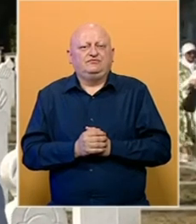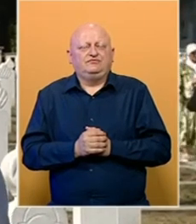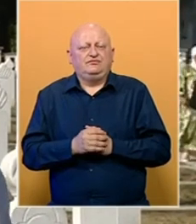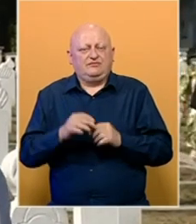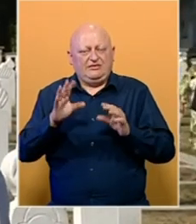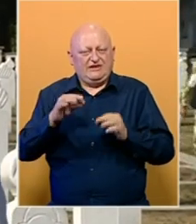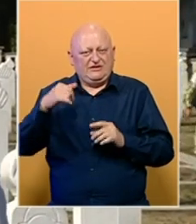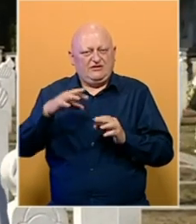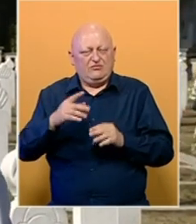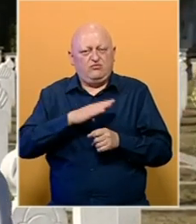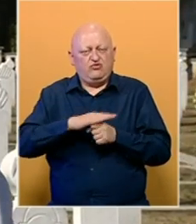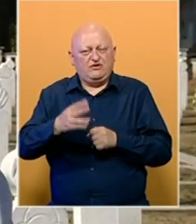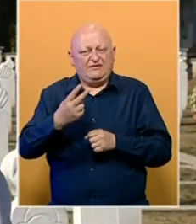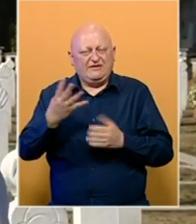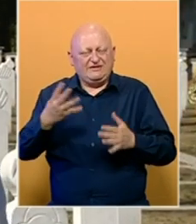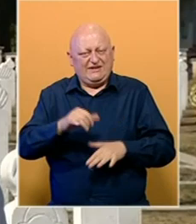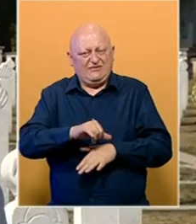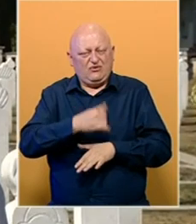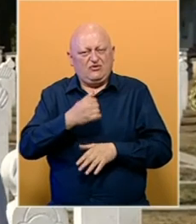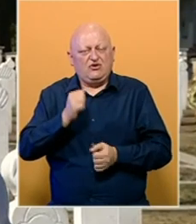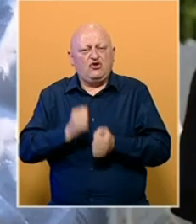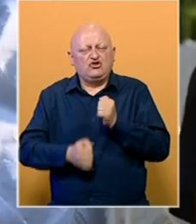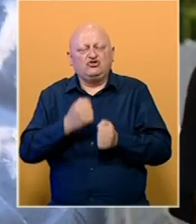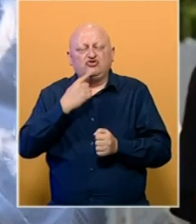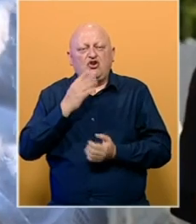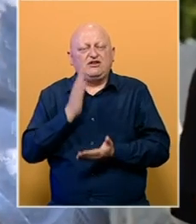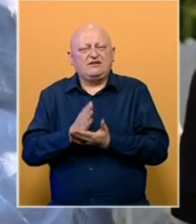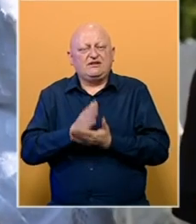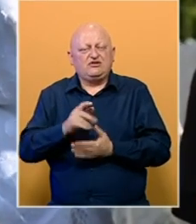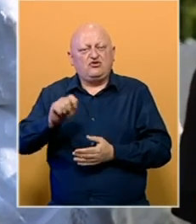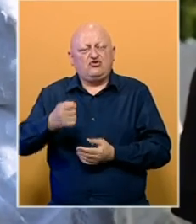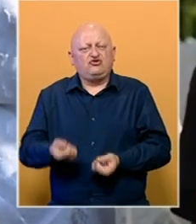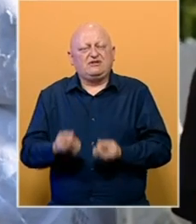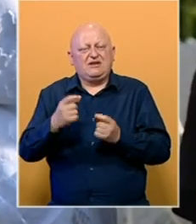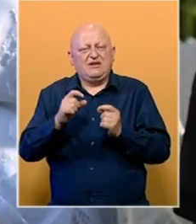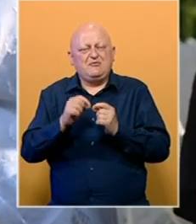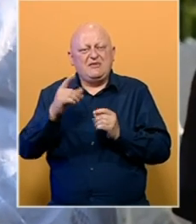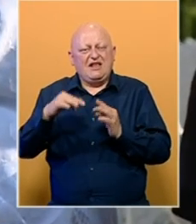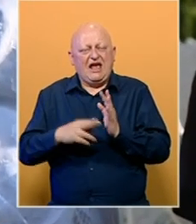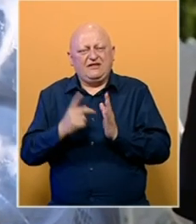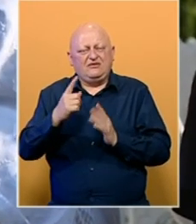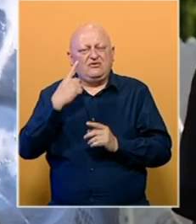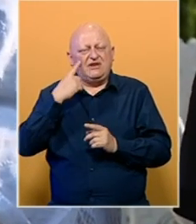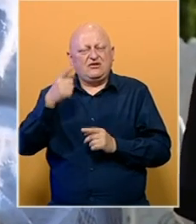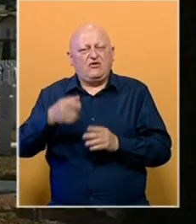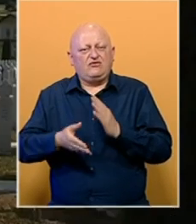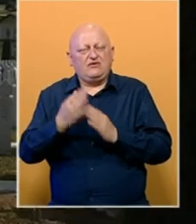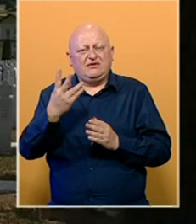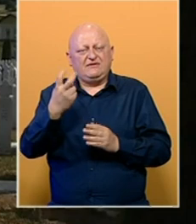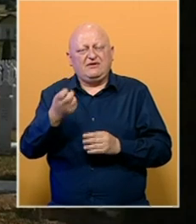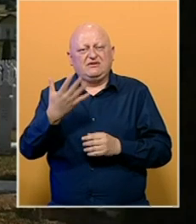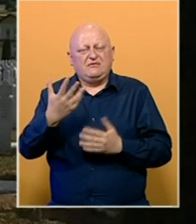10. juli. Punih 29 godina o zločina koji se desio u ključkom selu Biljani. U jednom danu ovdje je ubijeno